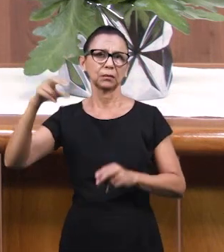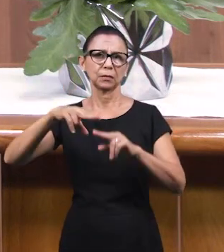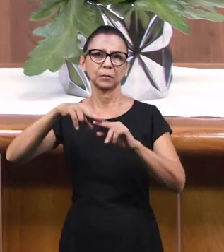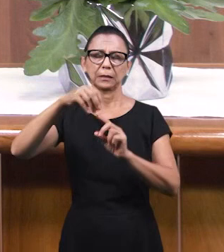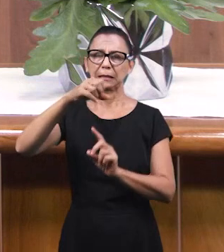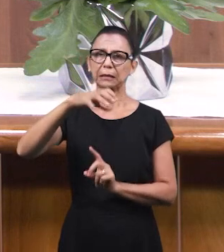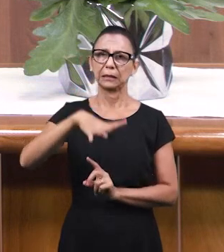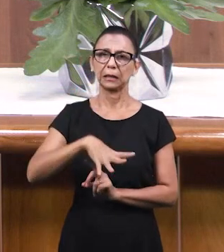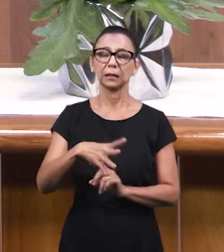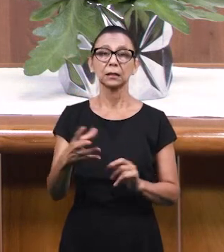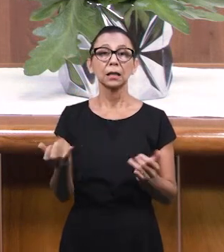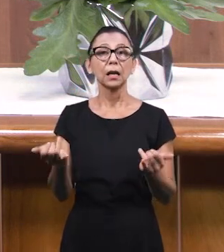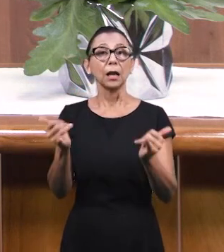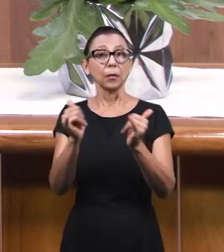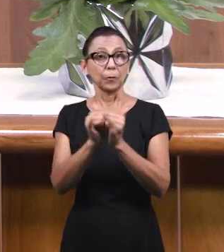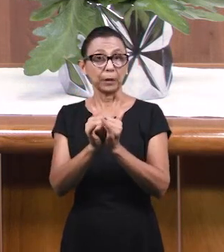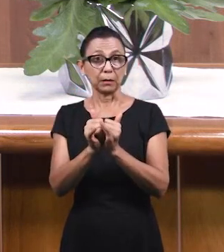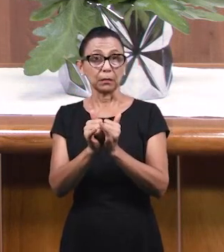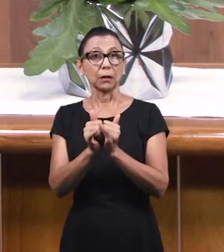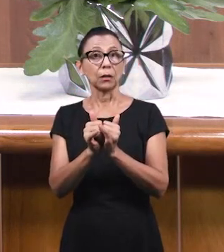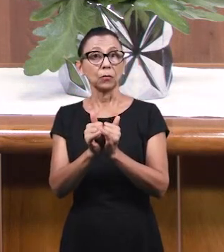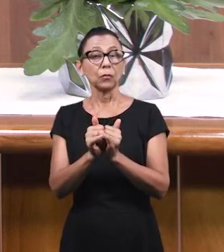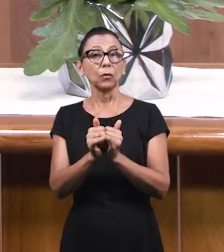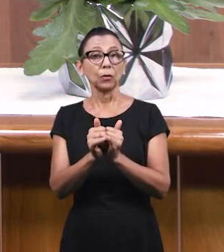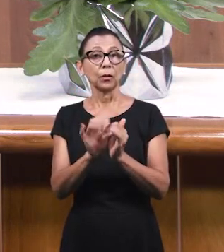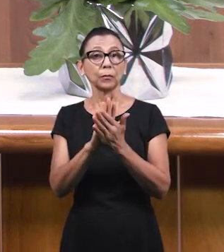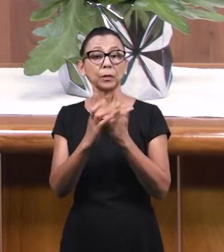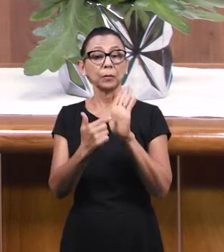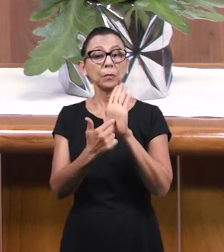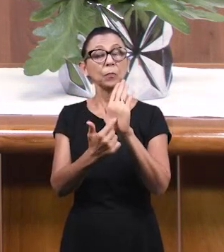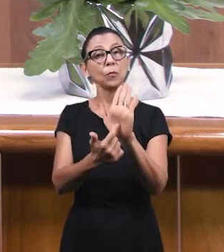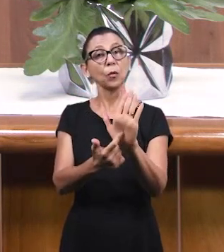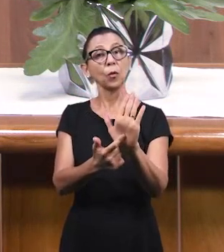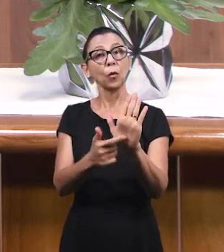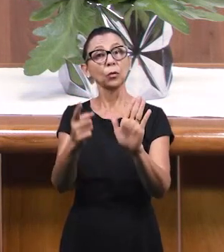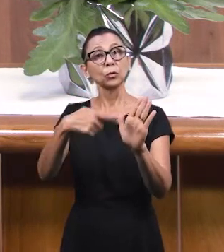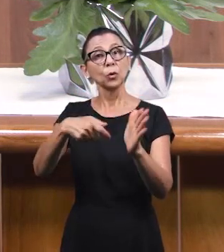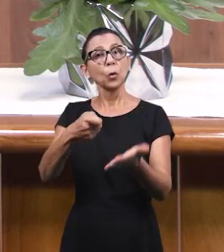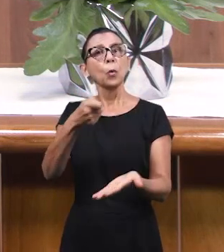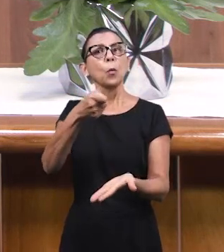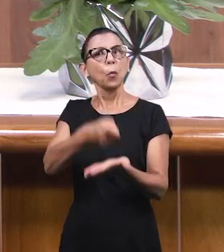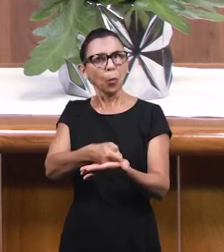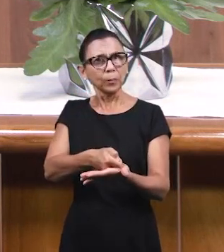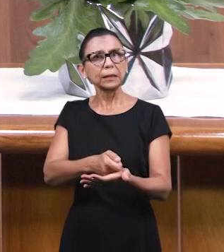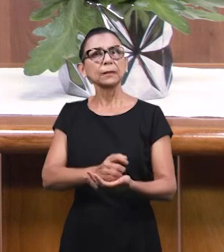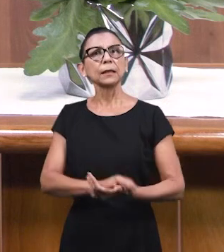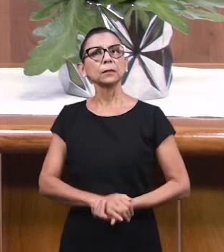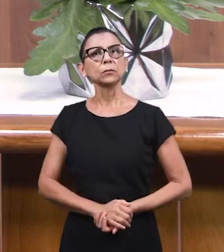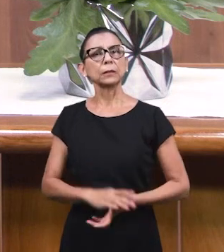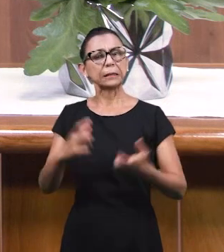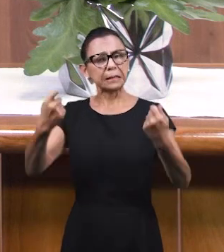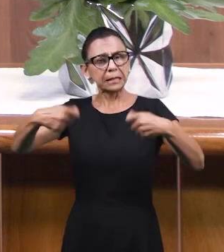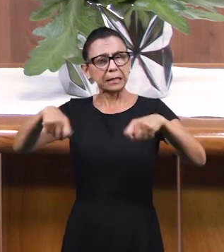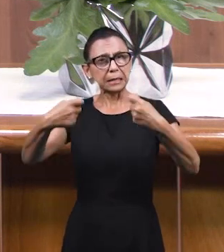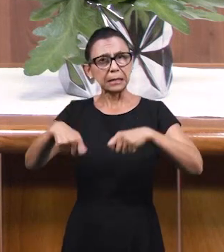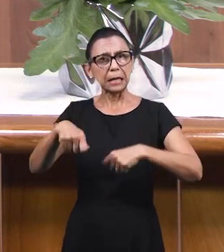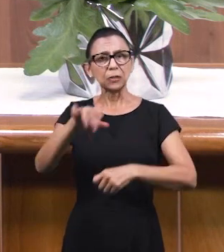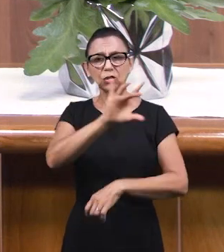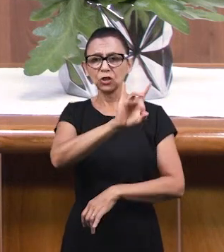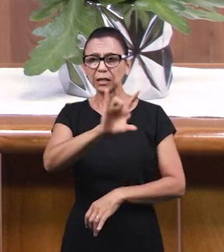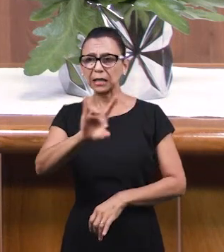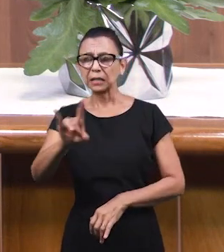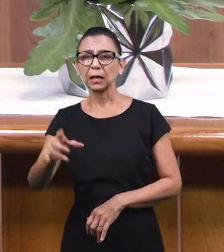естественное. Прощение – это заповедь Божья. Это обязанность слуги Божьего. Это